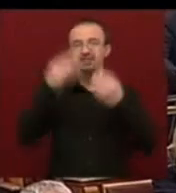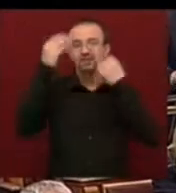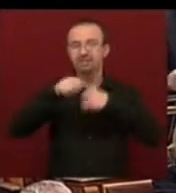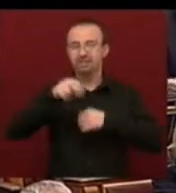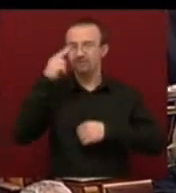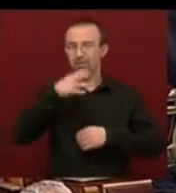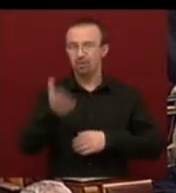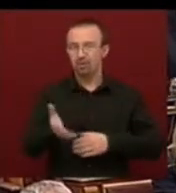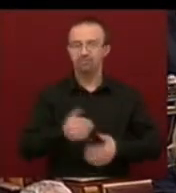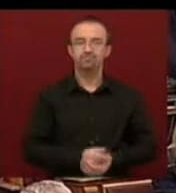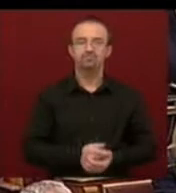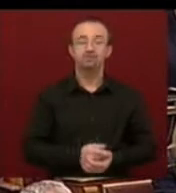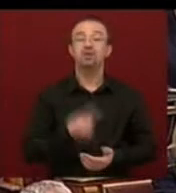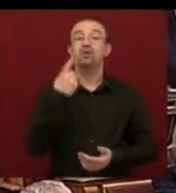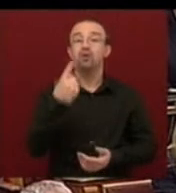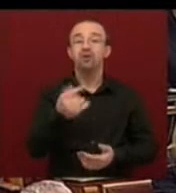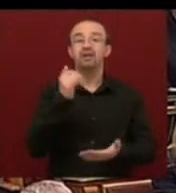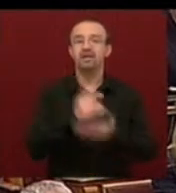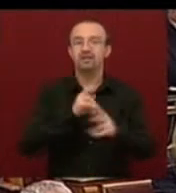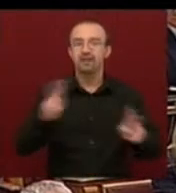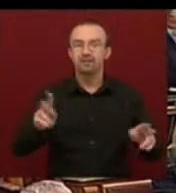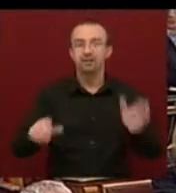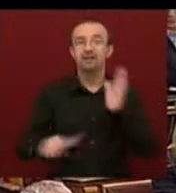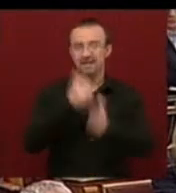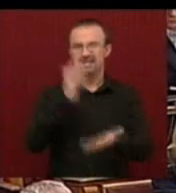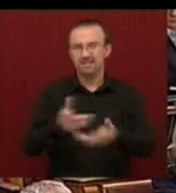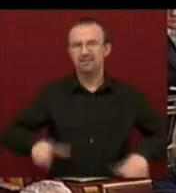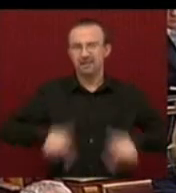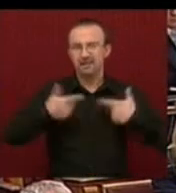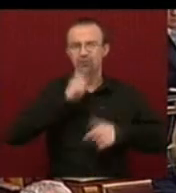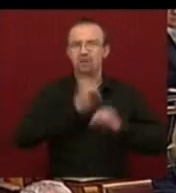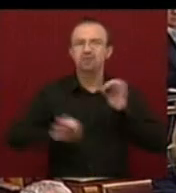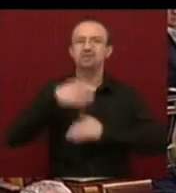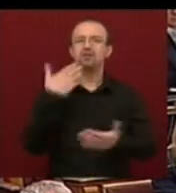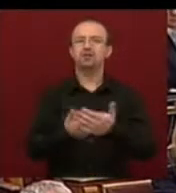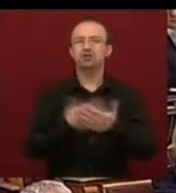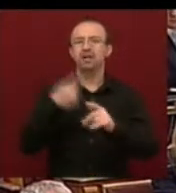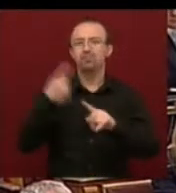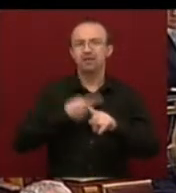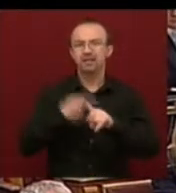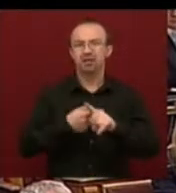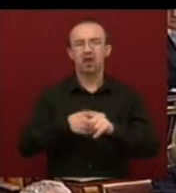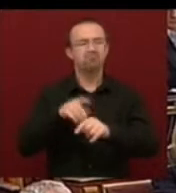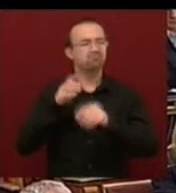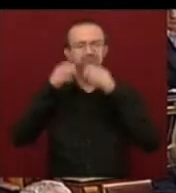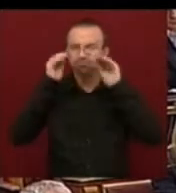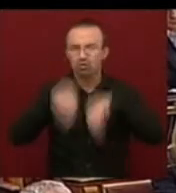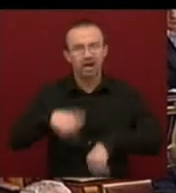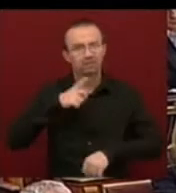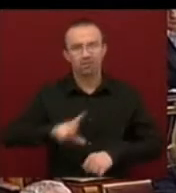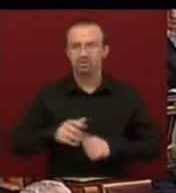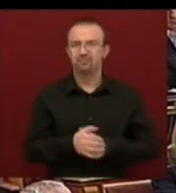képviselő úr! Önnek igaza van, egyszer már megértük Magyarországon a gazdaságpolitika csúfos munkását.